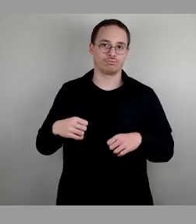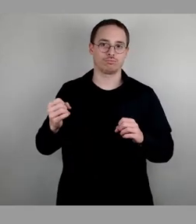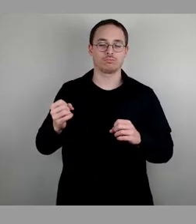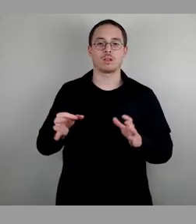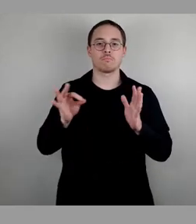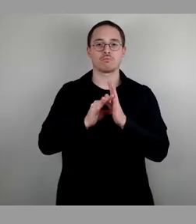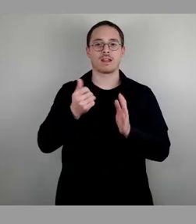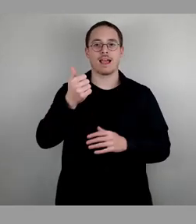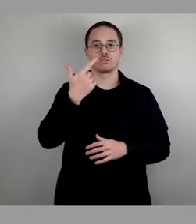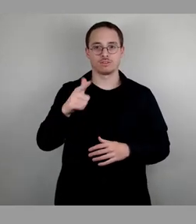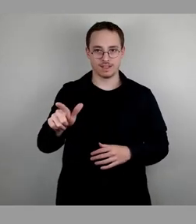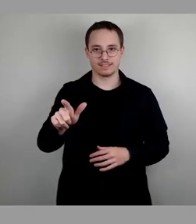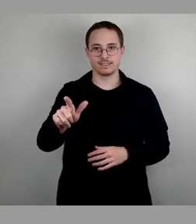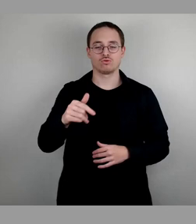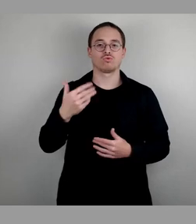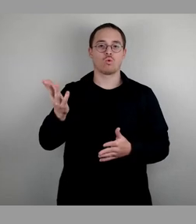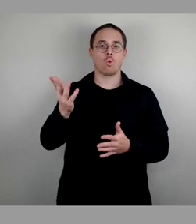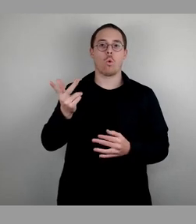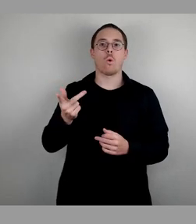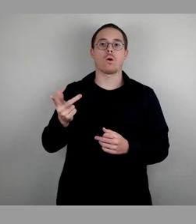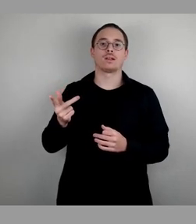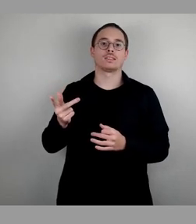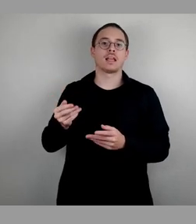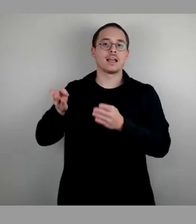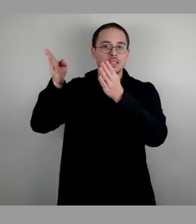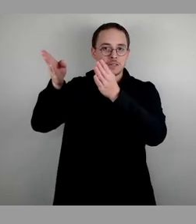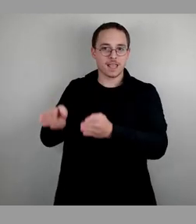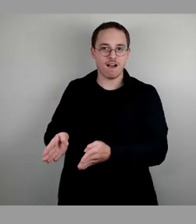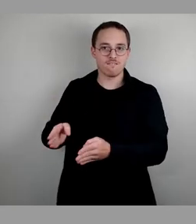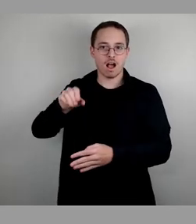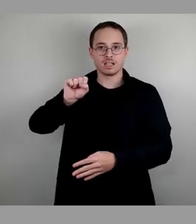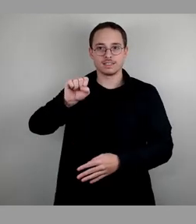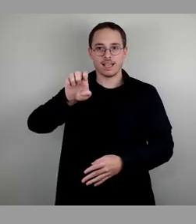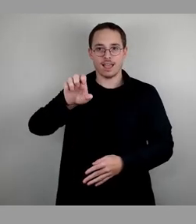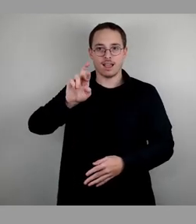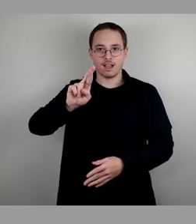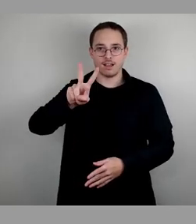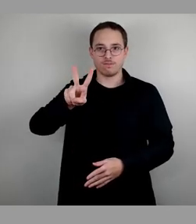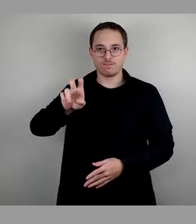bewirtschafteten Sauverschränken. Wer kann hier dem Ausschussbericht zustimmen?